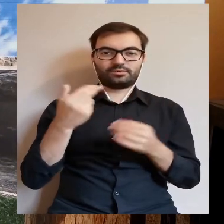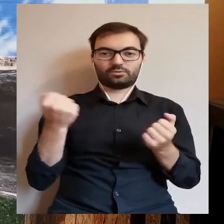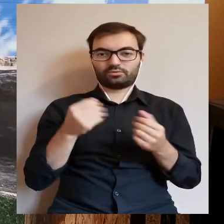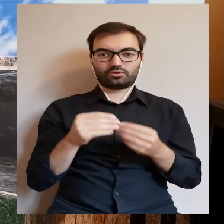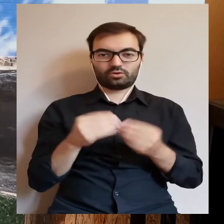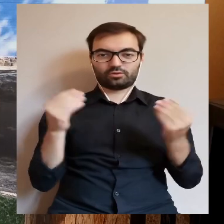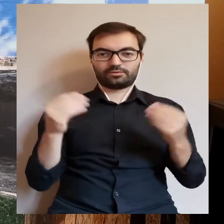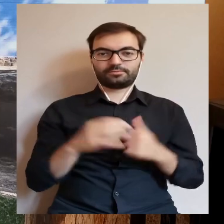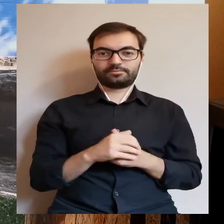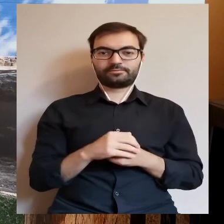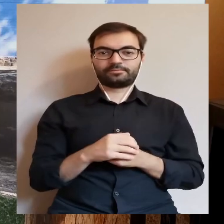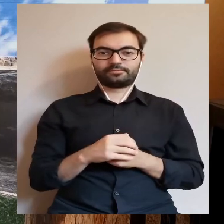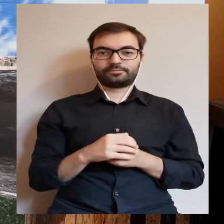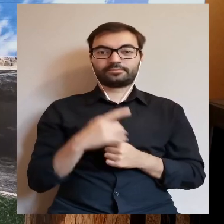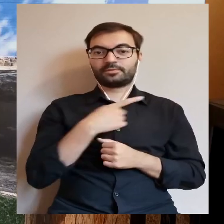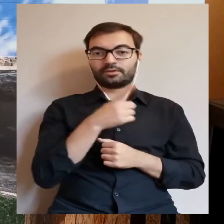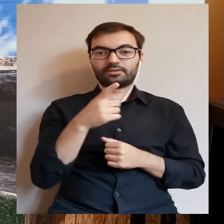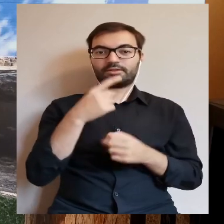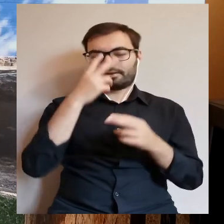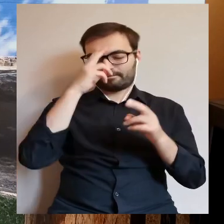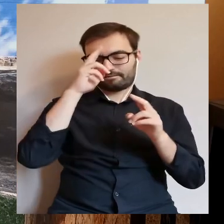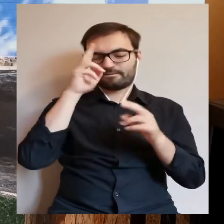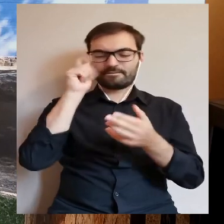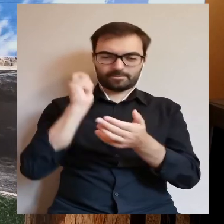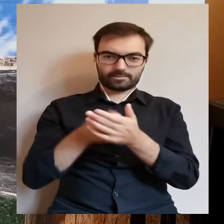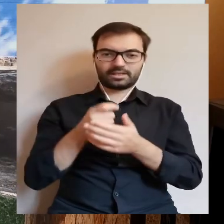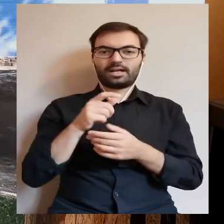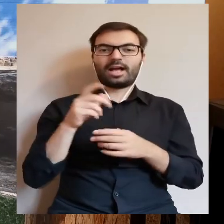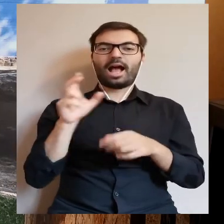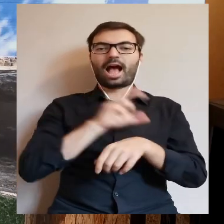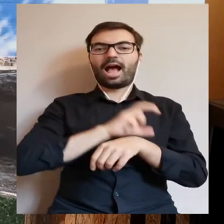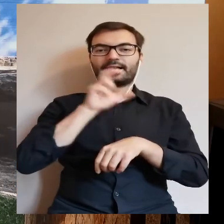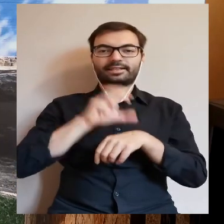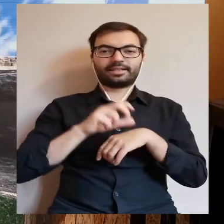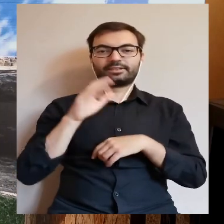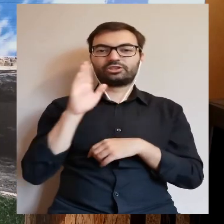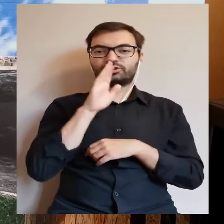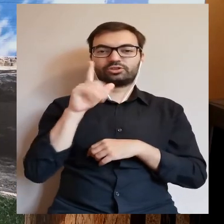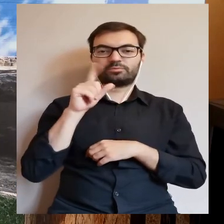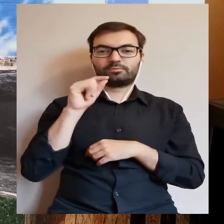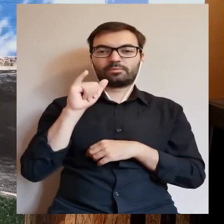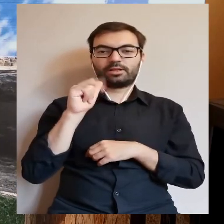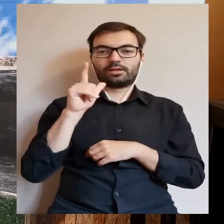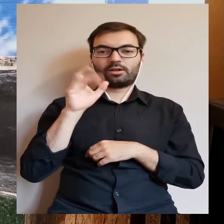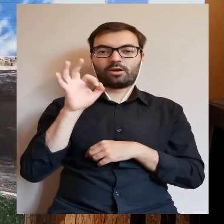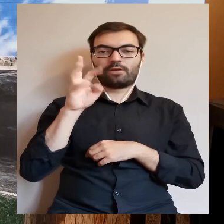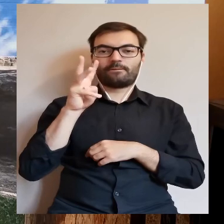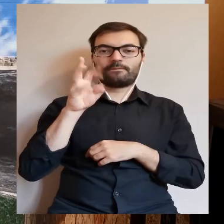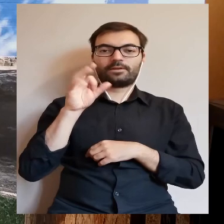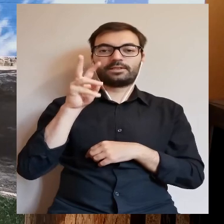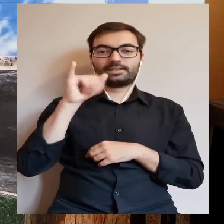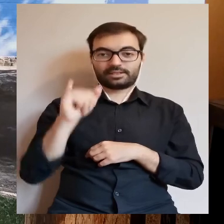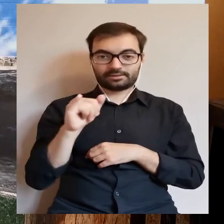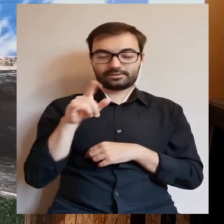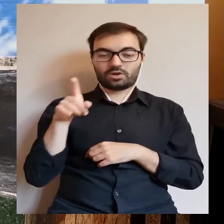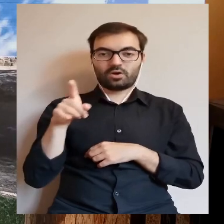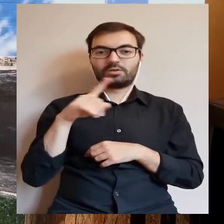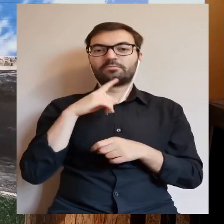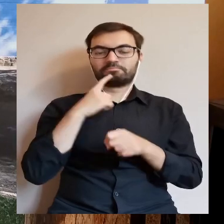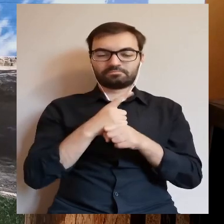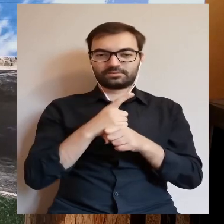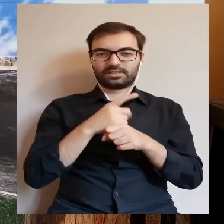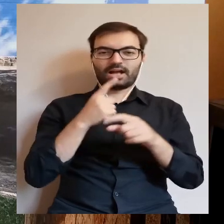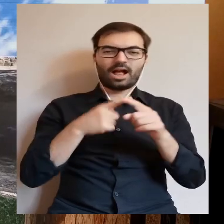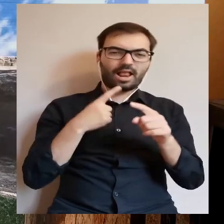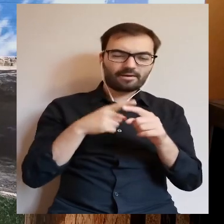gospodarczo. To wynajęli architekta, Kilara Goszpilowskiego, który z tego, co tam pozostało,